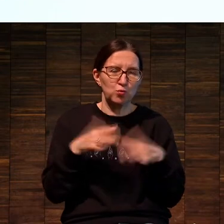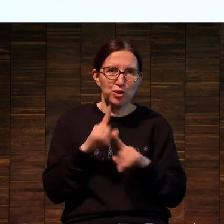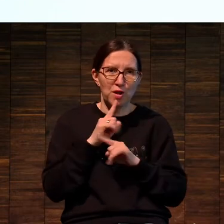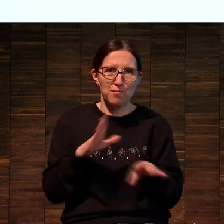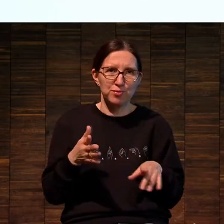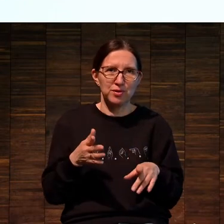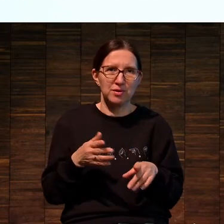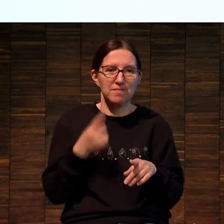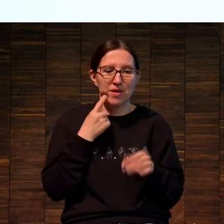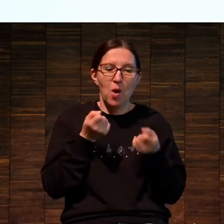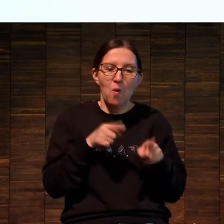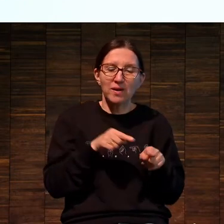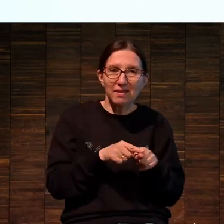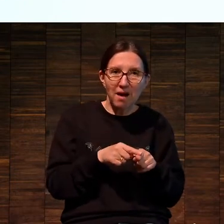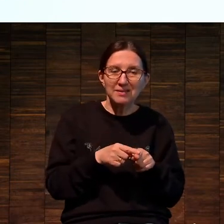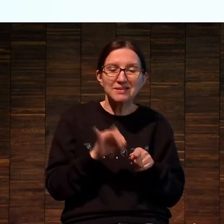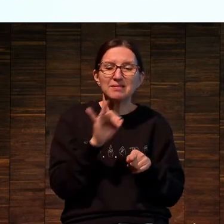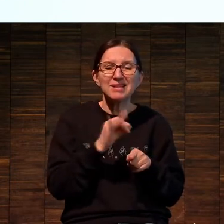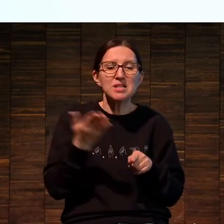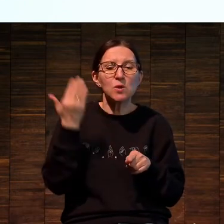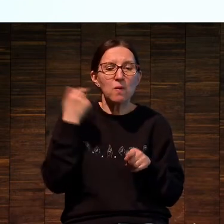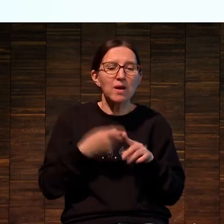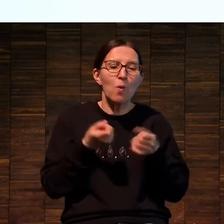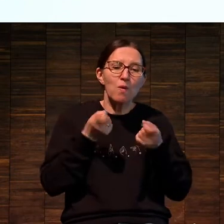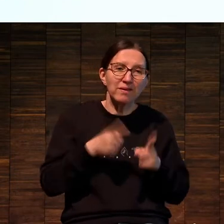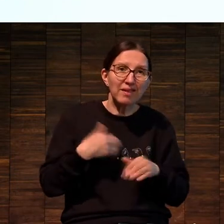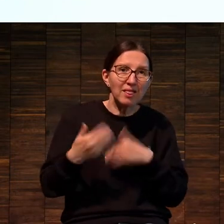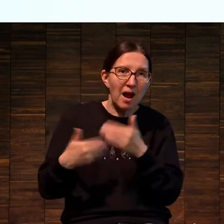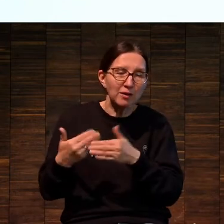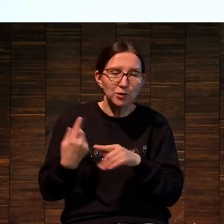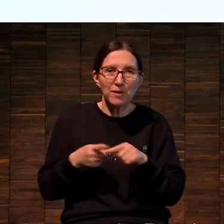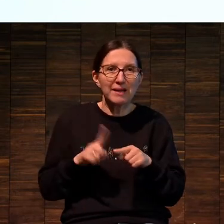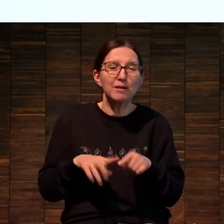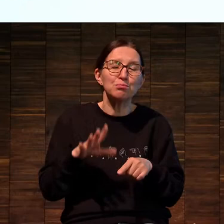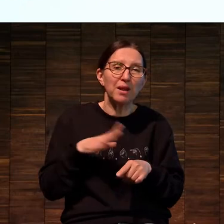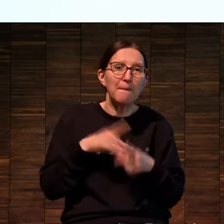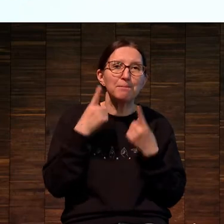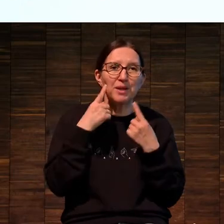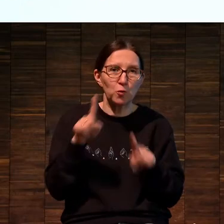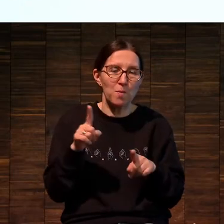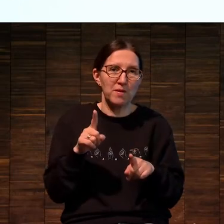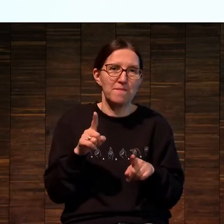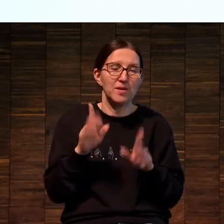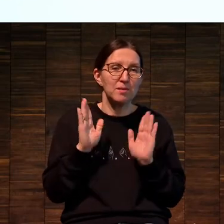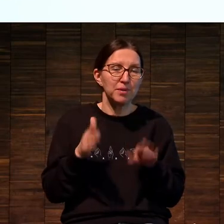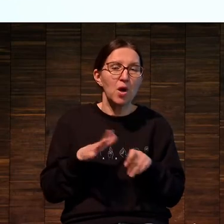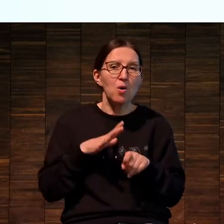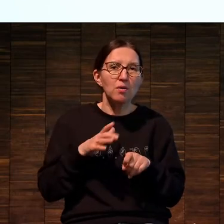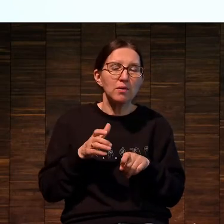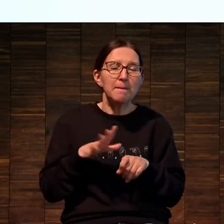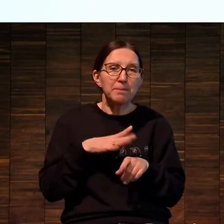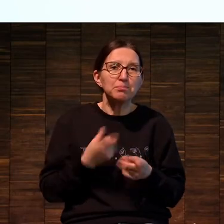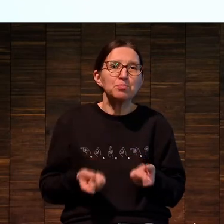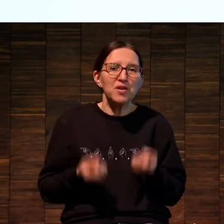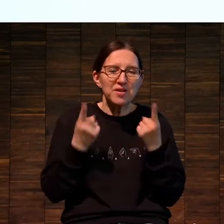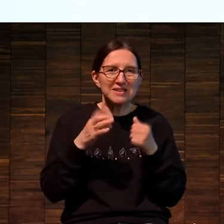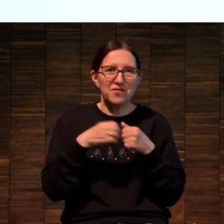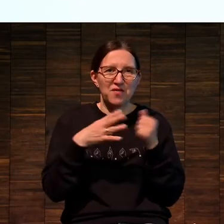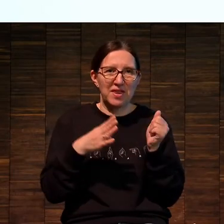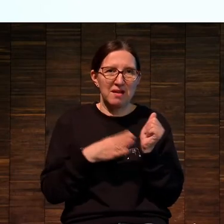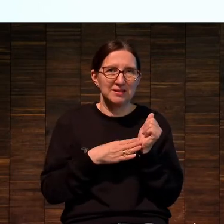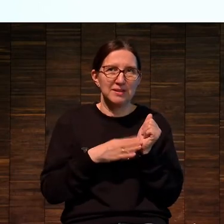по отношению к оригинальности. И вообще история с оригинальностью, она была придумана во многом, она появилась